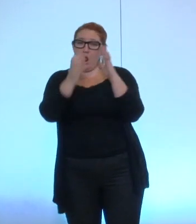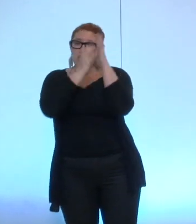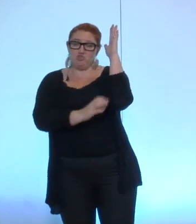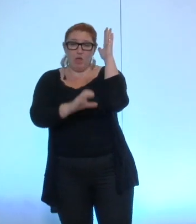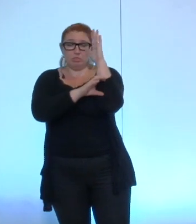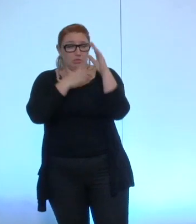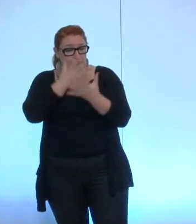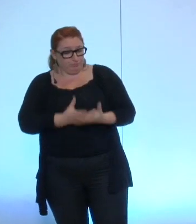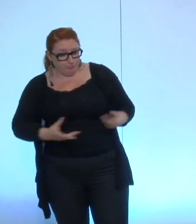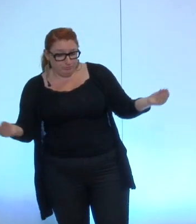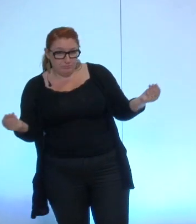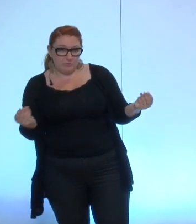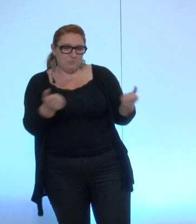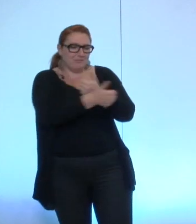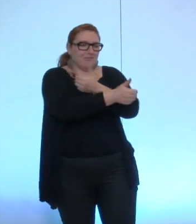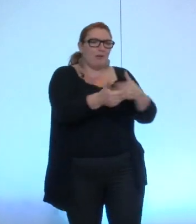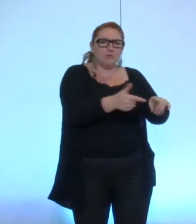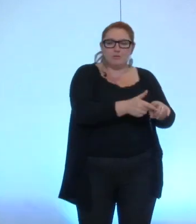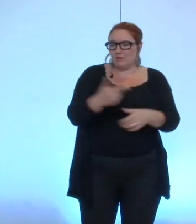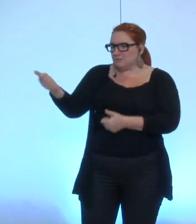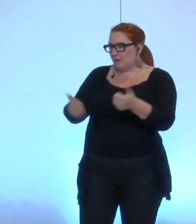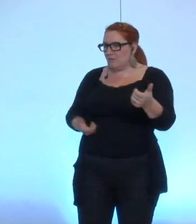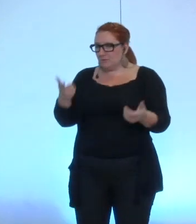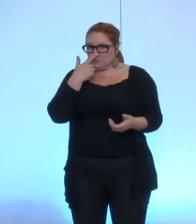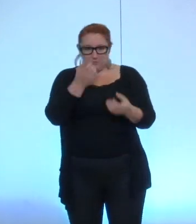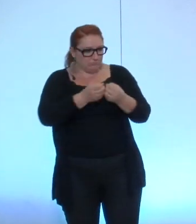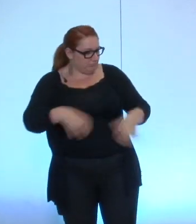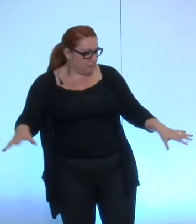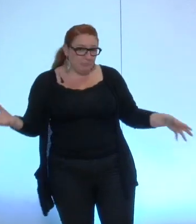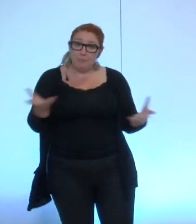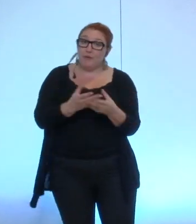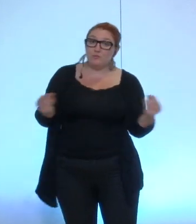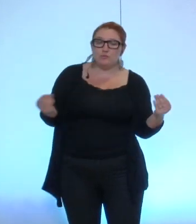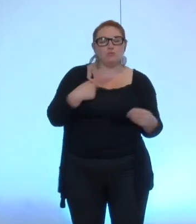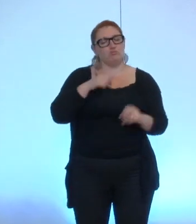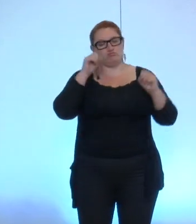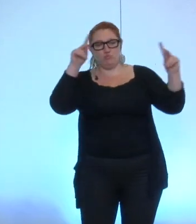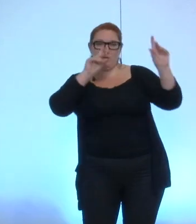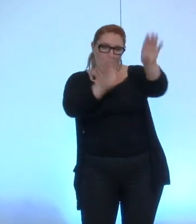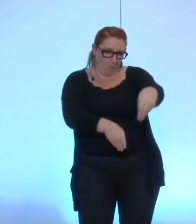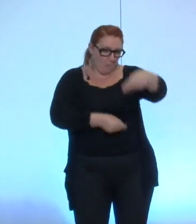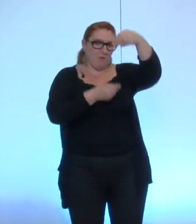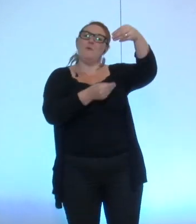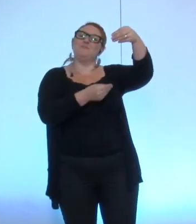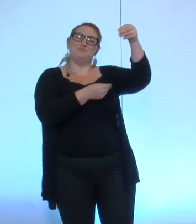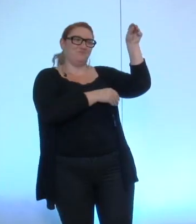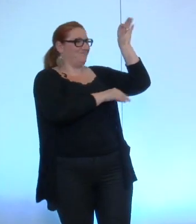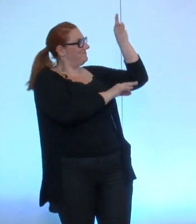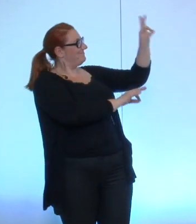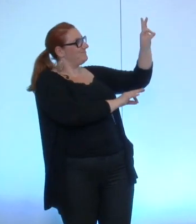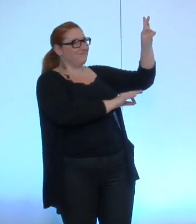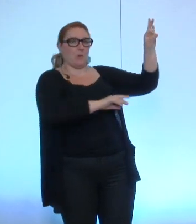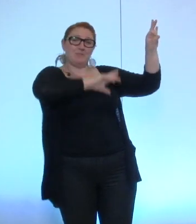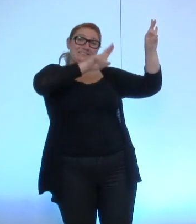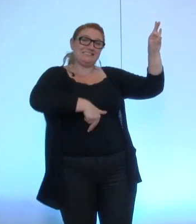celui de votre cabinet et celui des services. Nous avons donc choisi de la reprendre et de rappeler par ces amendements à votre bon souvenir cette